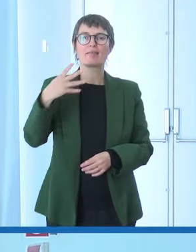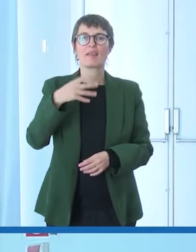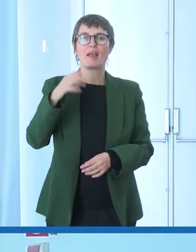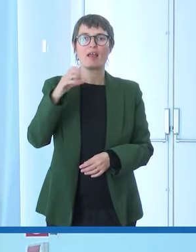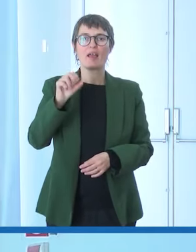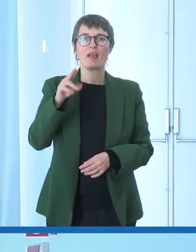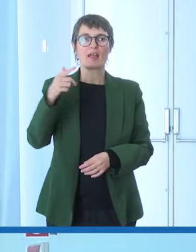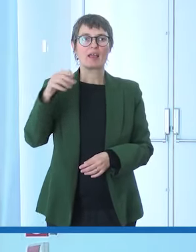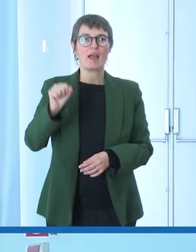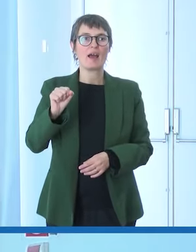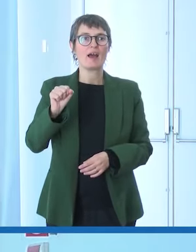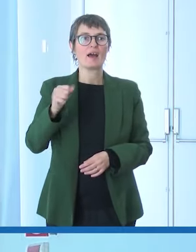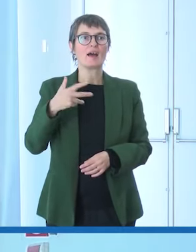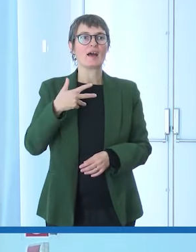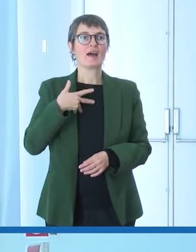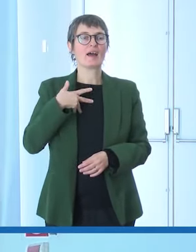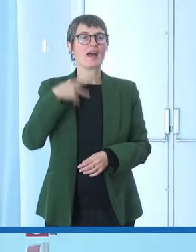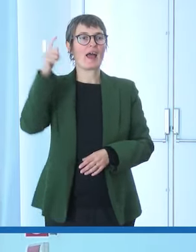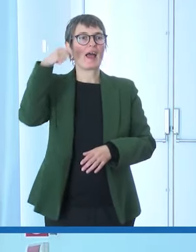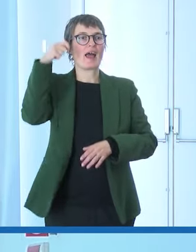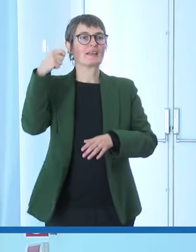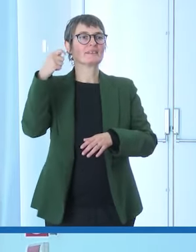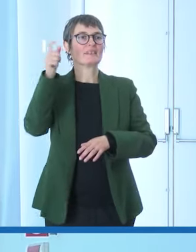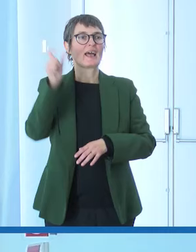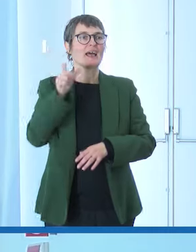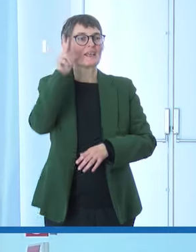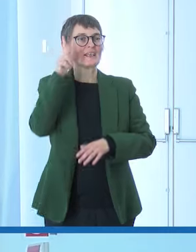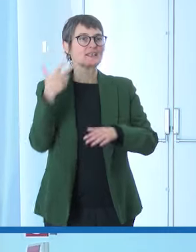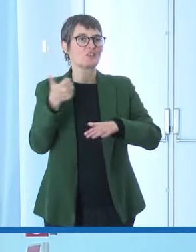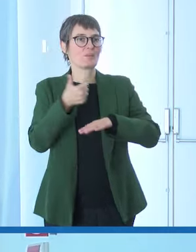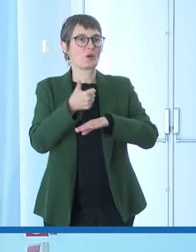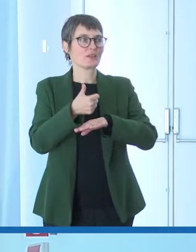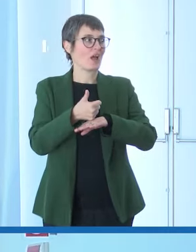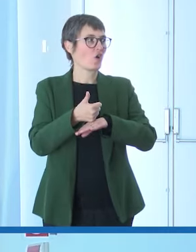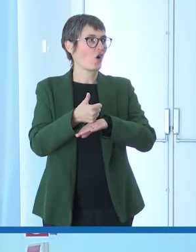l'attrice protagonista Moira Oliverio